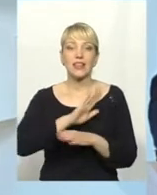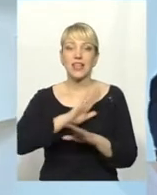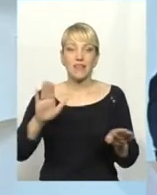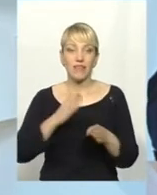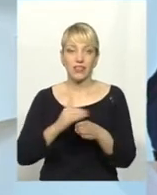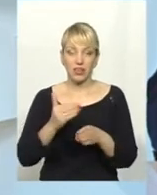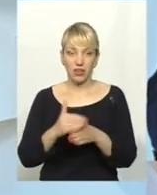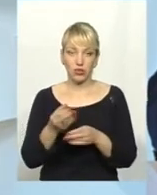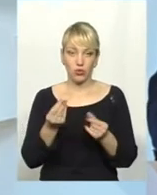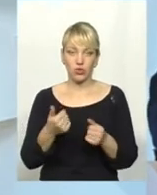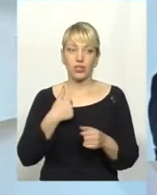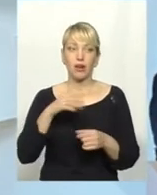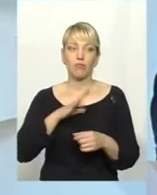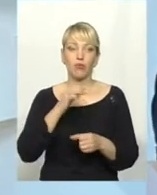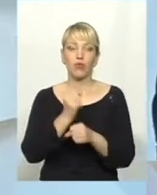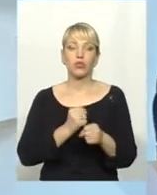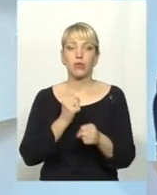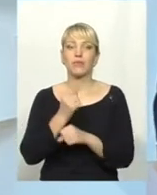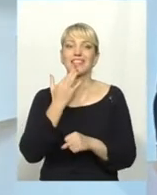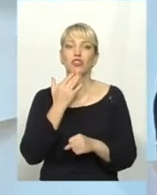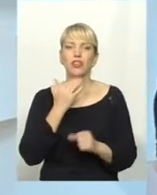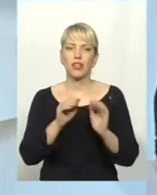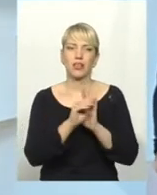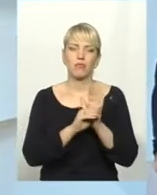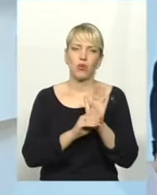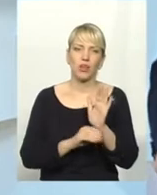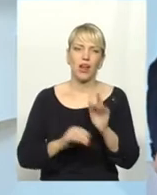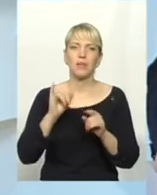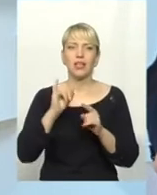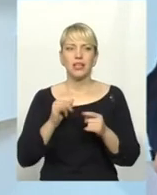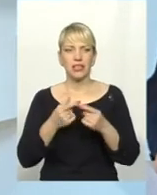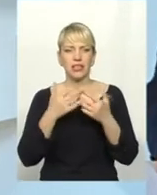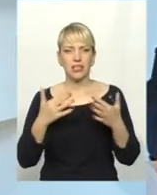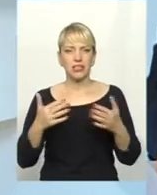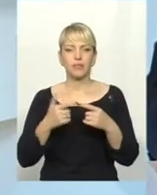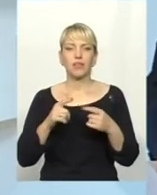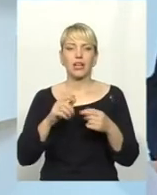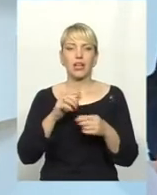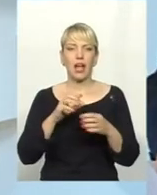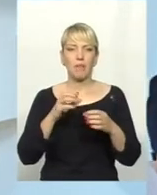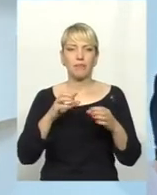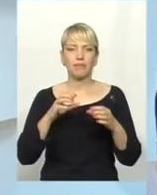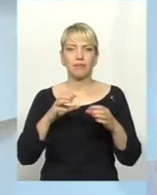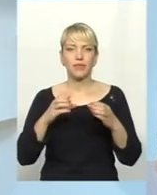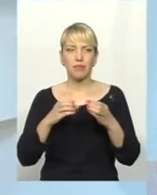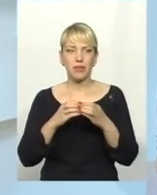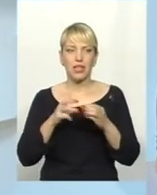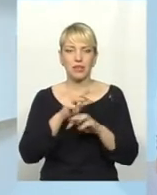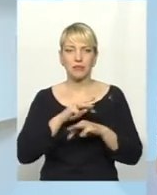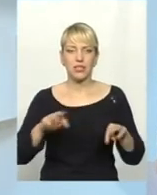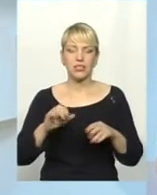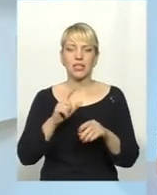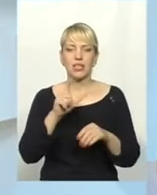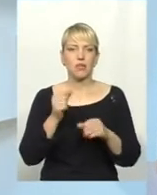Я був розробником і національної програми, повінних постанов кабінету міністрів, по боротьбі зі ПСШ,